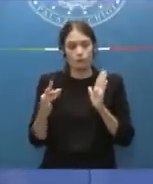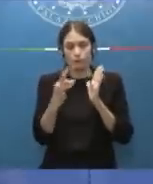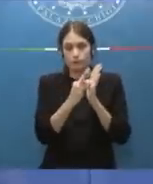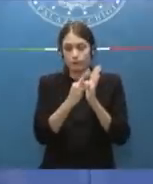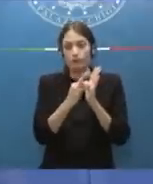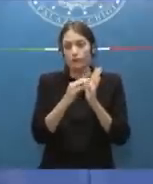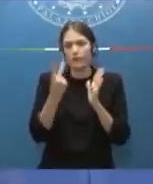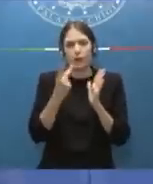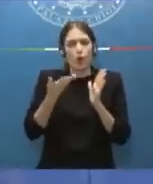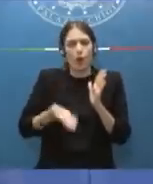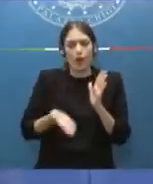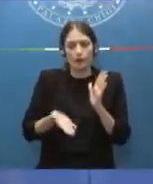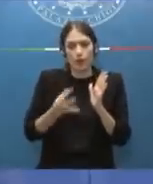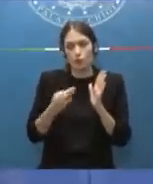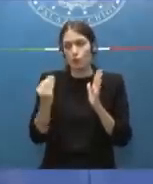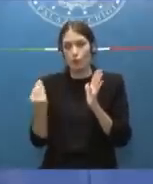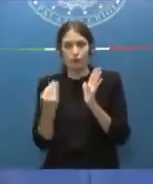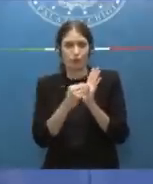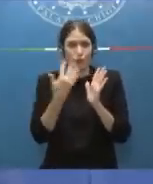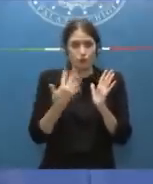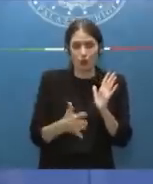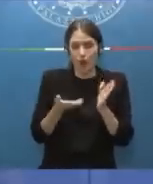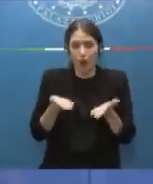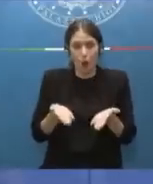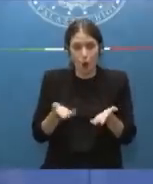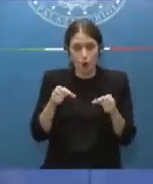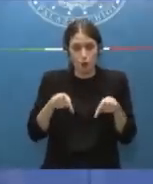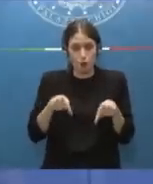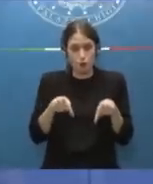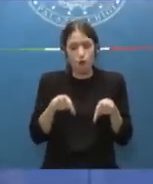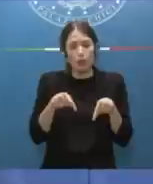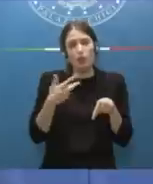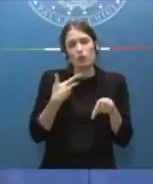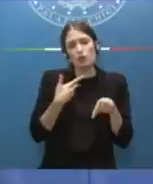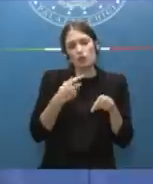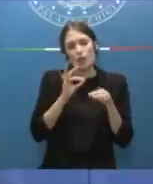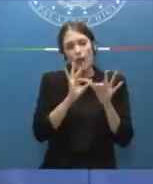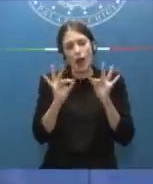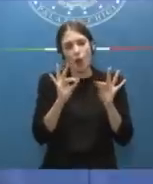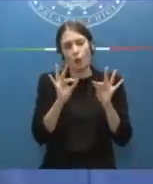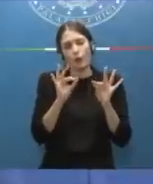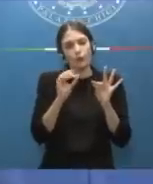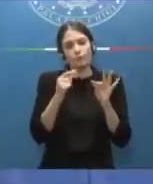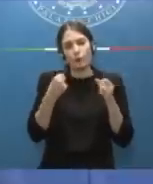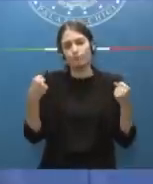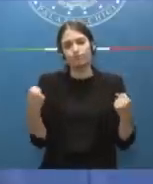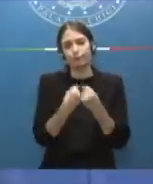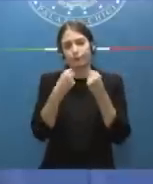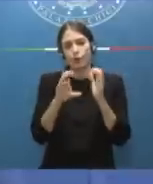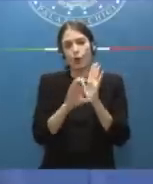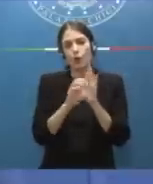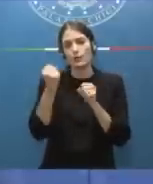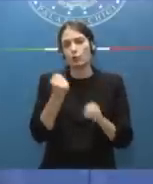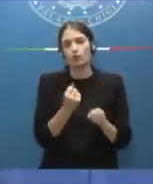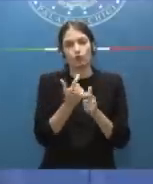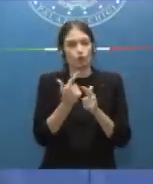ad oggi inserita nel nostro ordinamento, ha, diciamo, dei profili di incostituzionalità perché non rispecchia